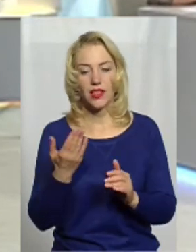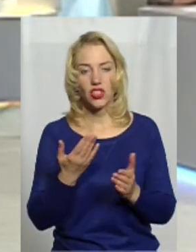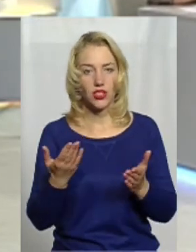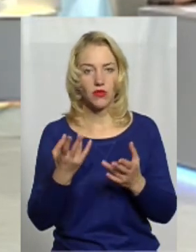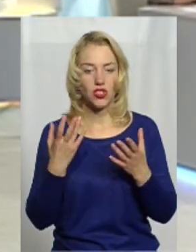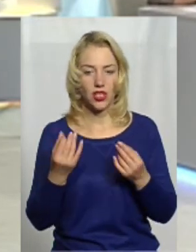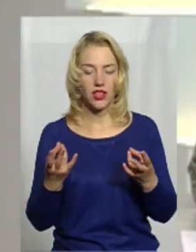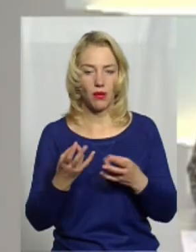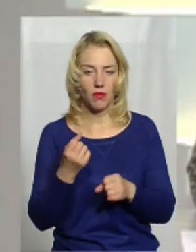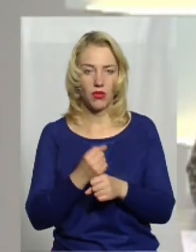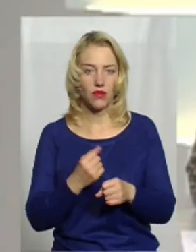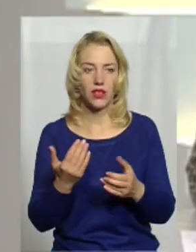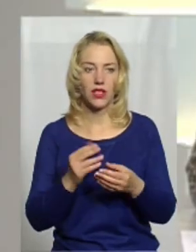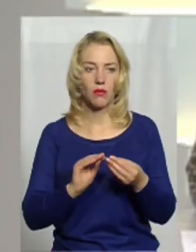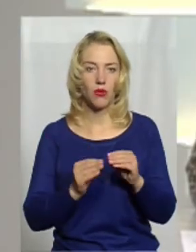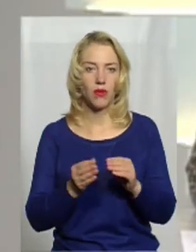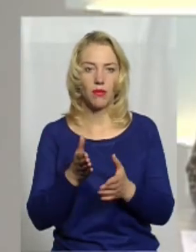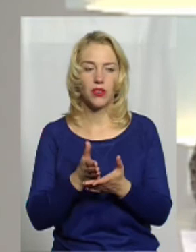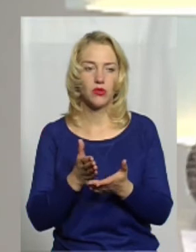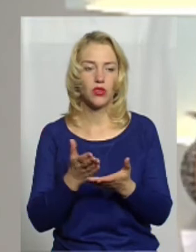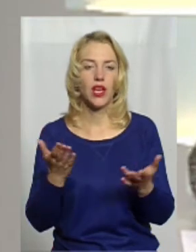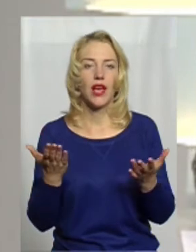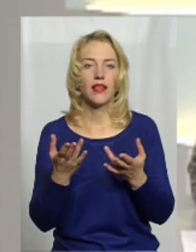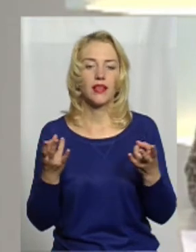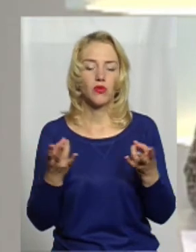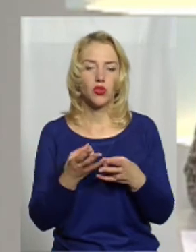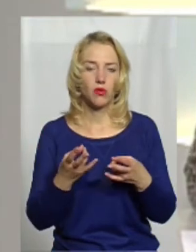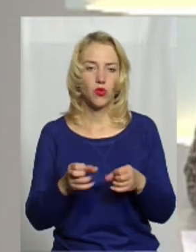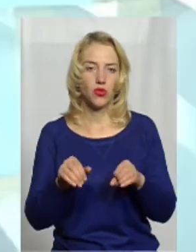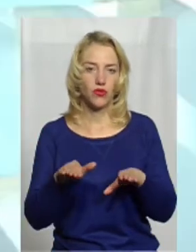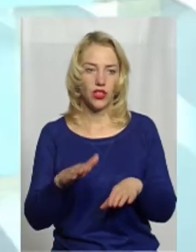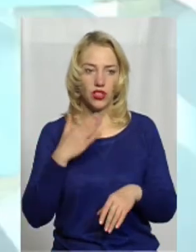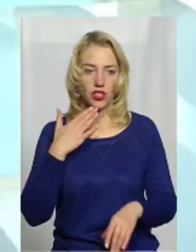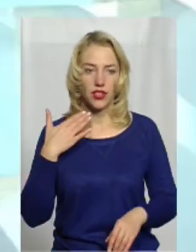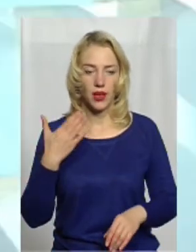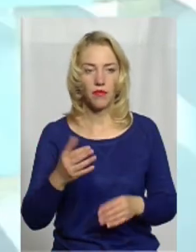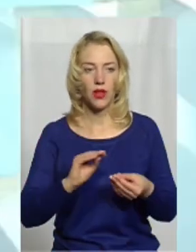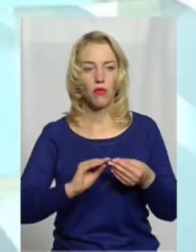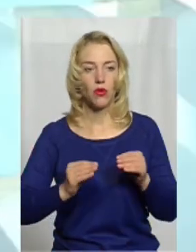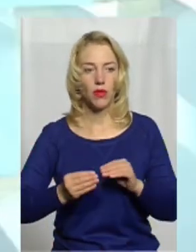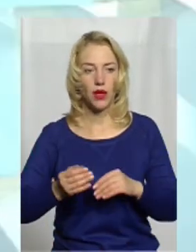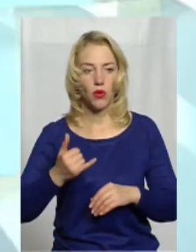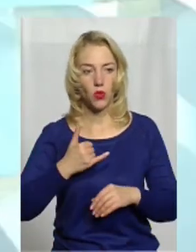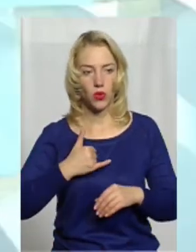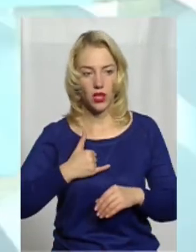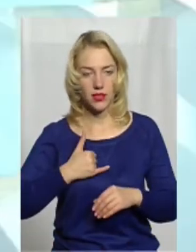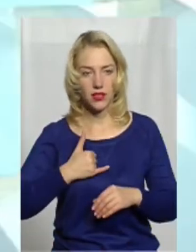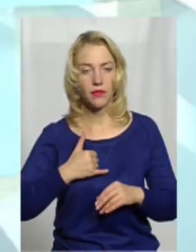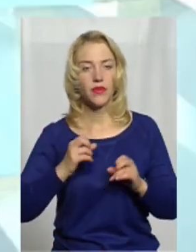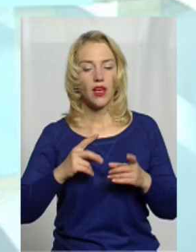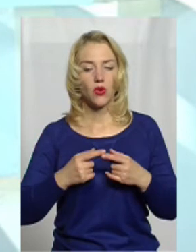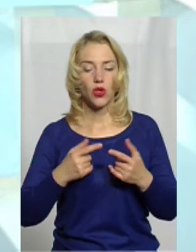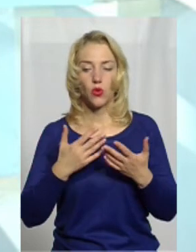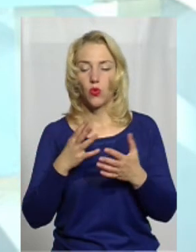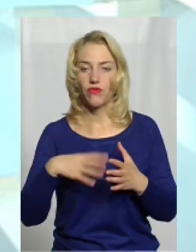працювати? Які проблеми існують, які потребують вирішення? Ну, проблеми у нас, як і, мабуть, у